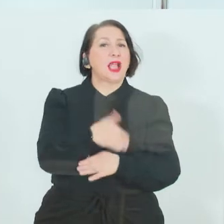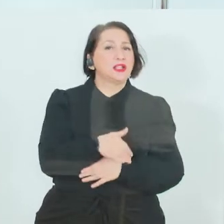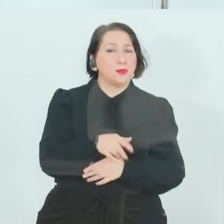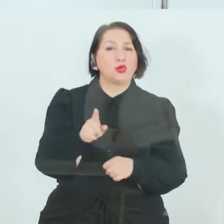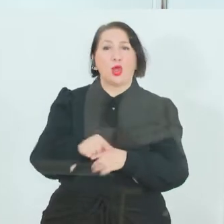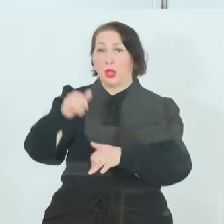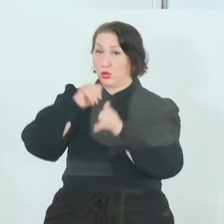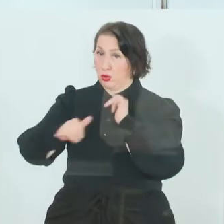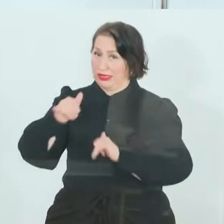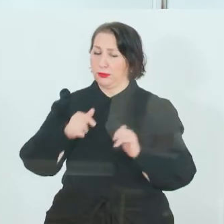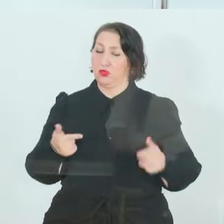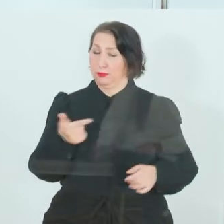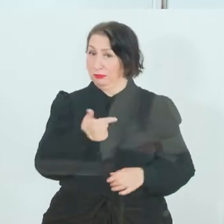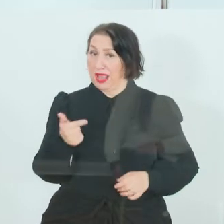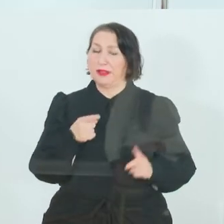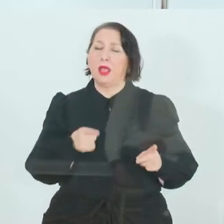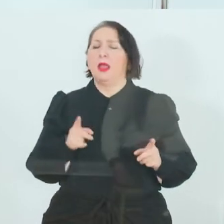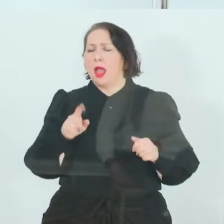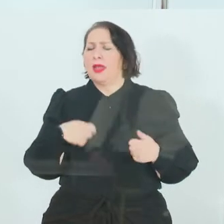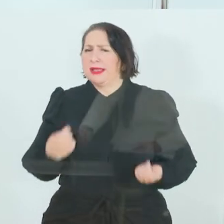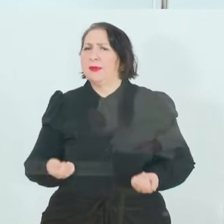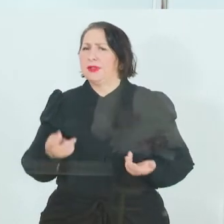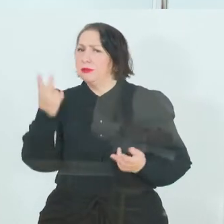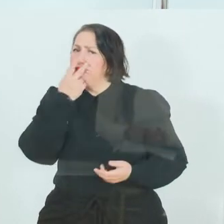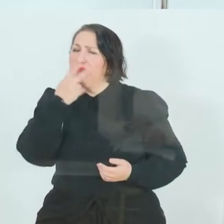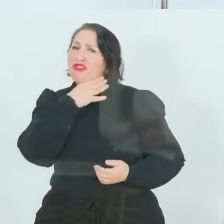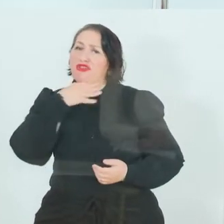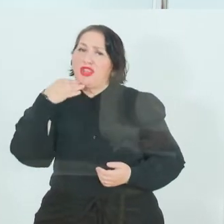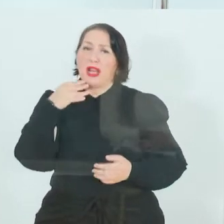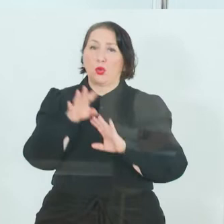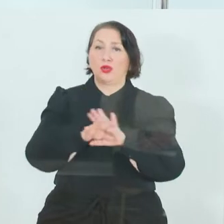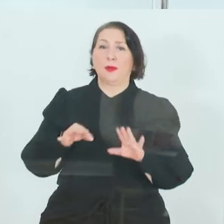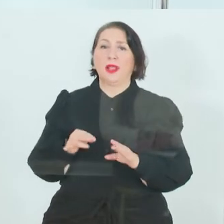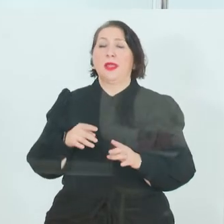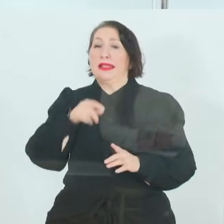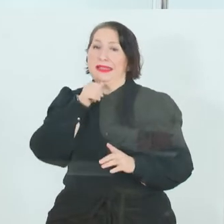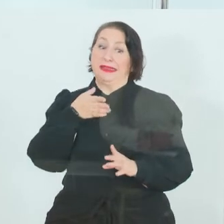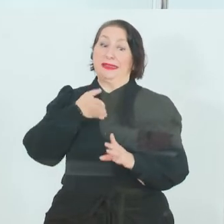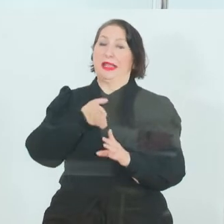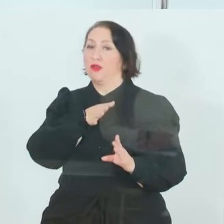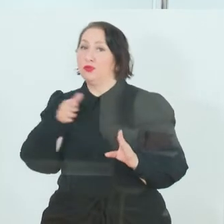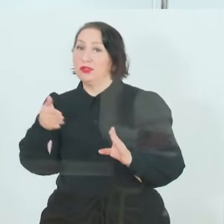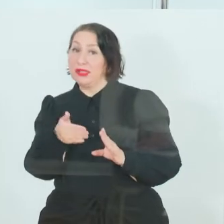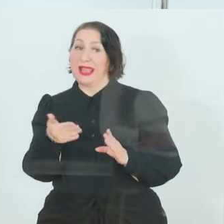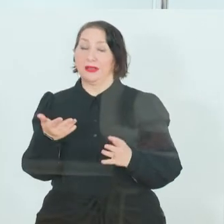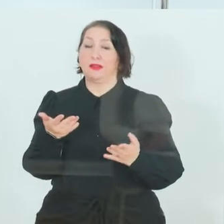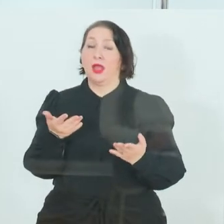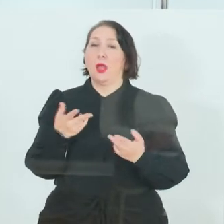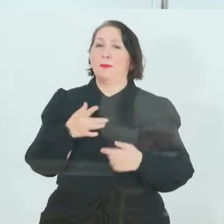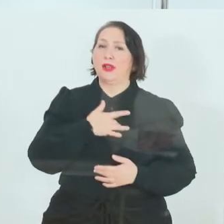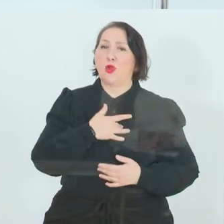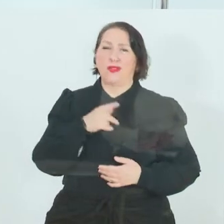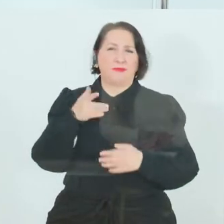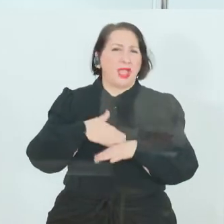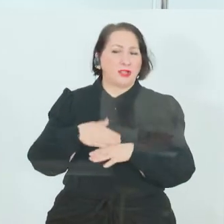ist der Tourismus. Aber natürlich gibt es viele Unternehmen in Österreich, die indirekt betroffen sind, weil sie Zulieferer sind, gerade für